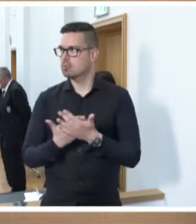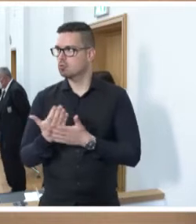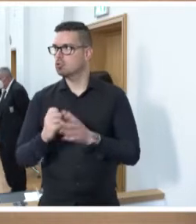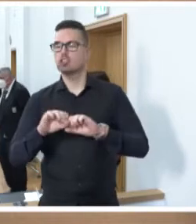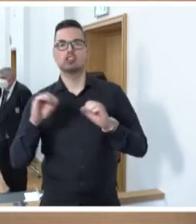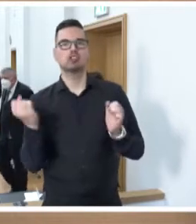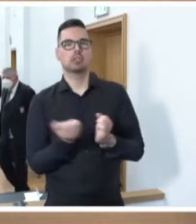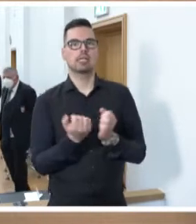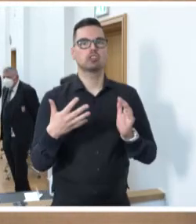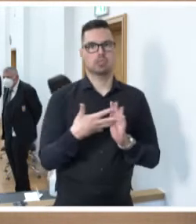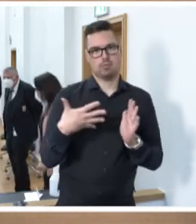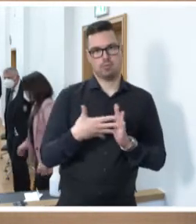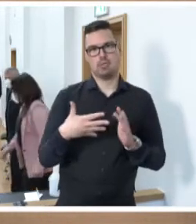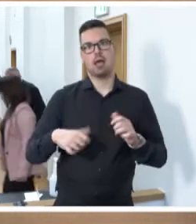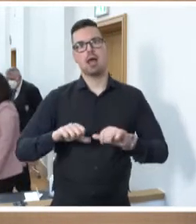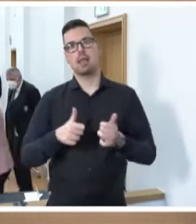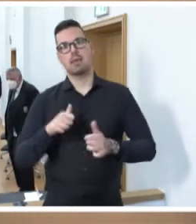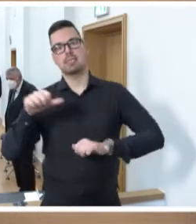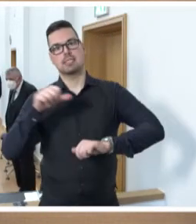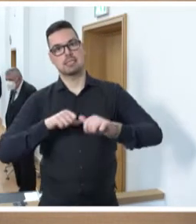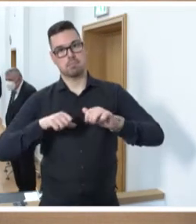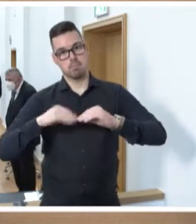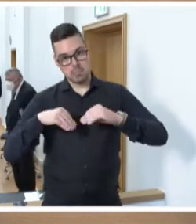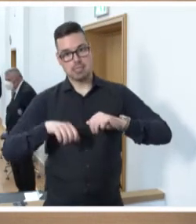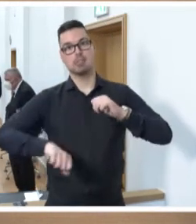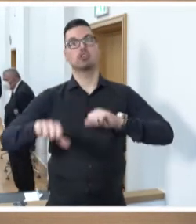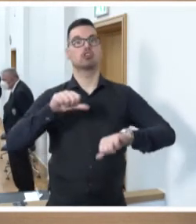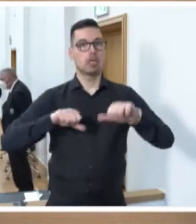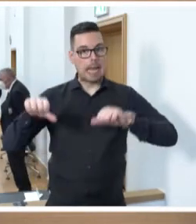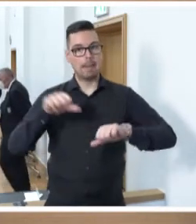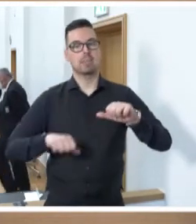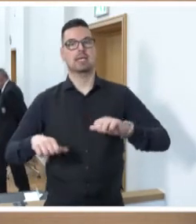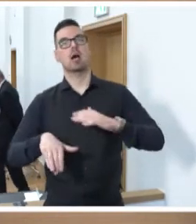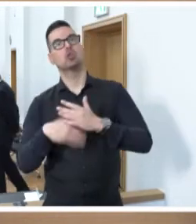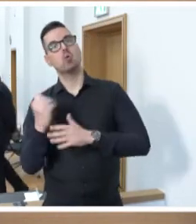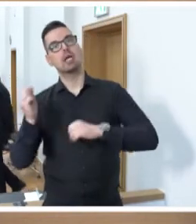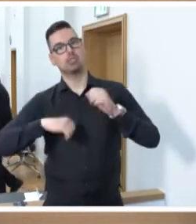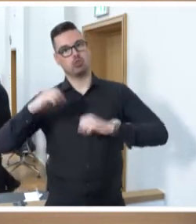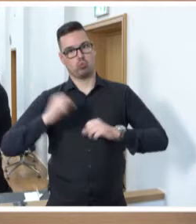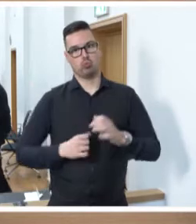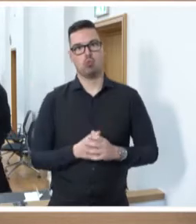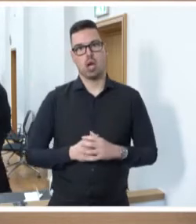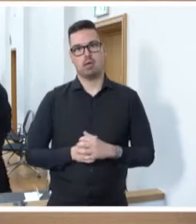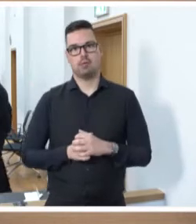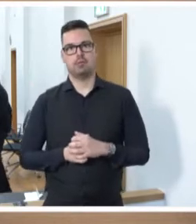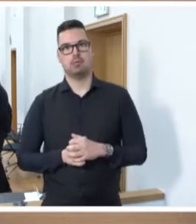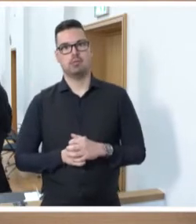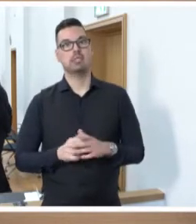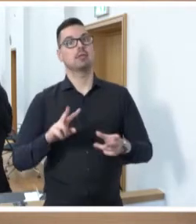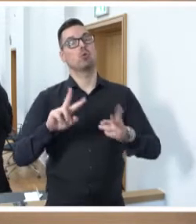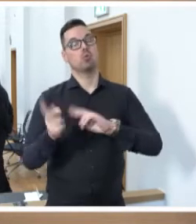geprüften Lebensmittelchemikerinnen und Lebensmittelchemikern neu strukturiert. Im Zuge dieser